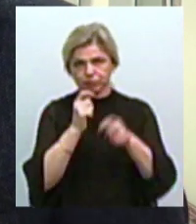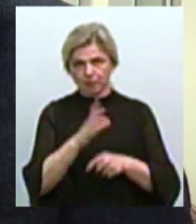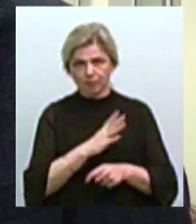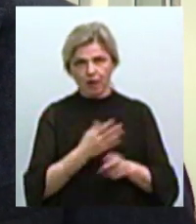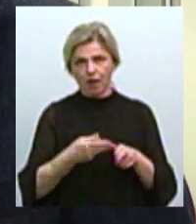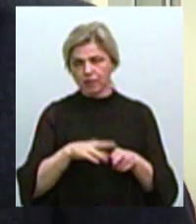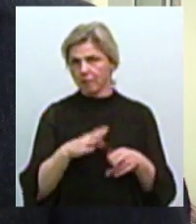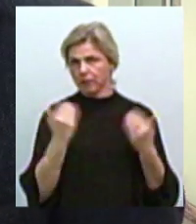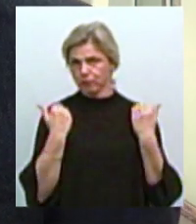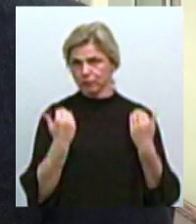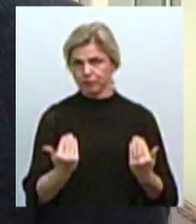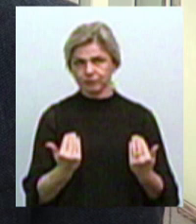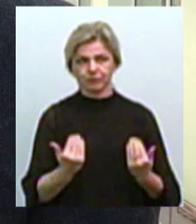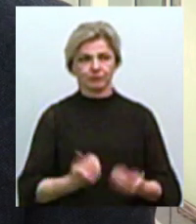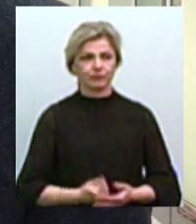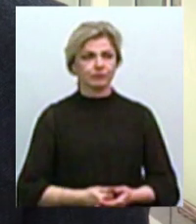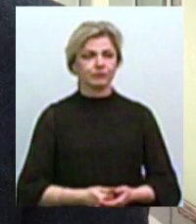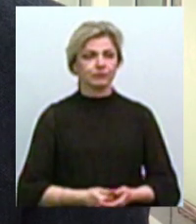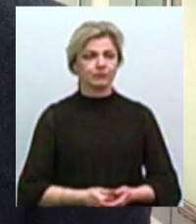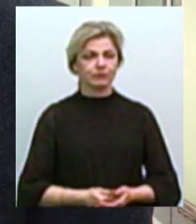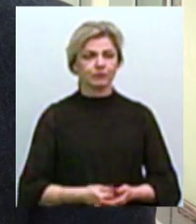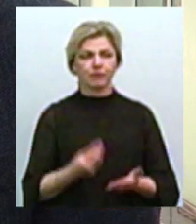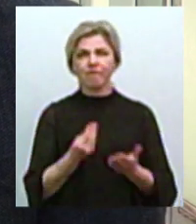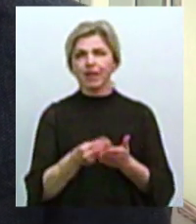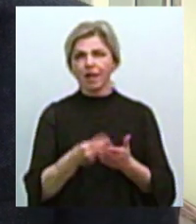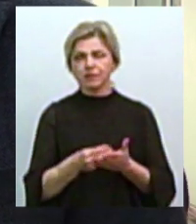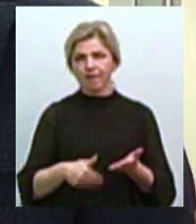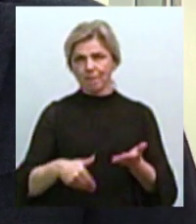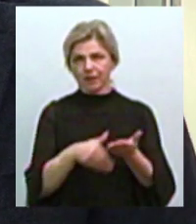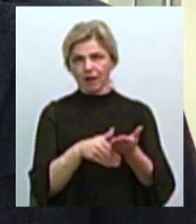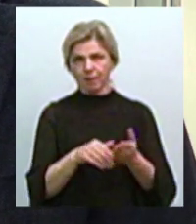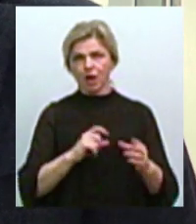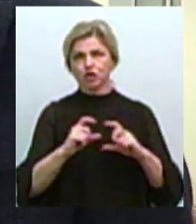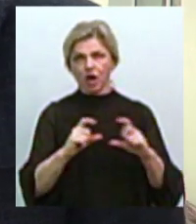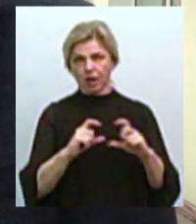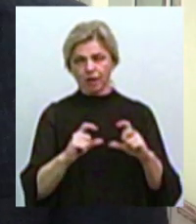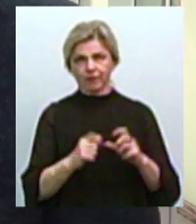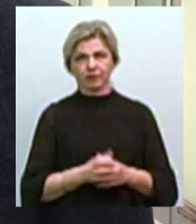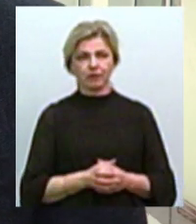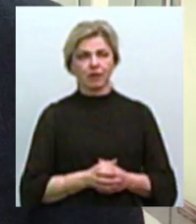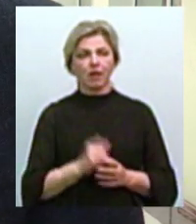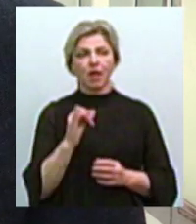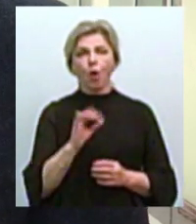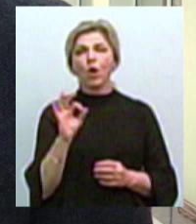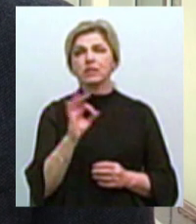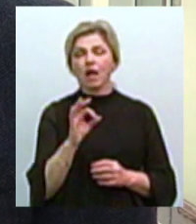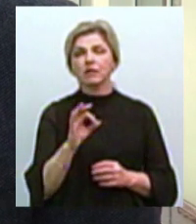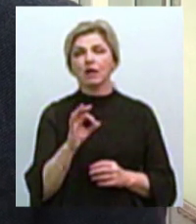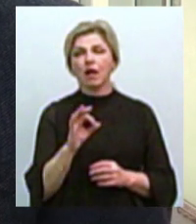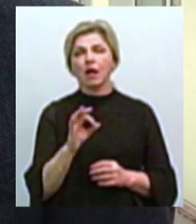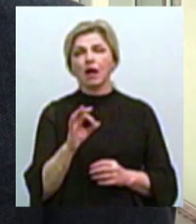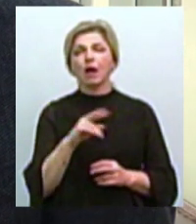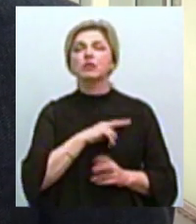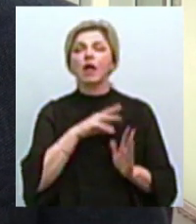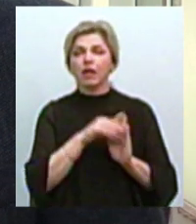потужна фінансова підтримка шахів. Олександр Олександрович підтримував наших провідних